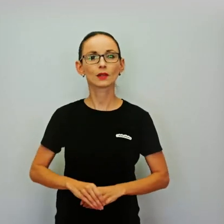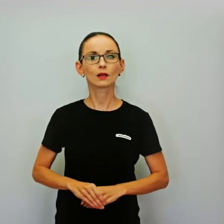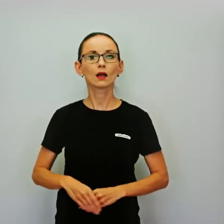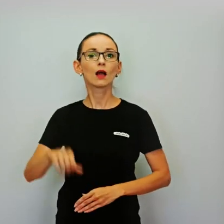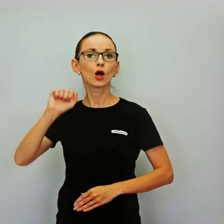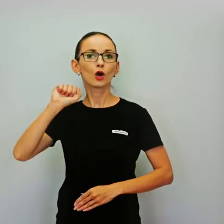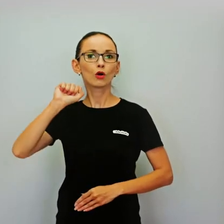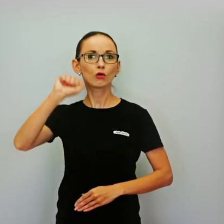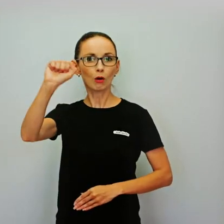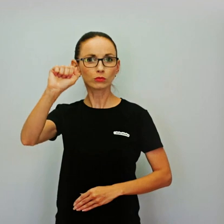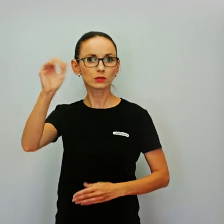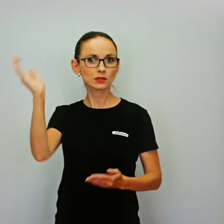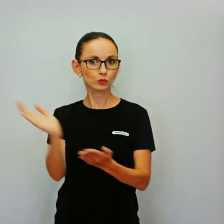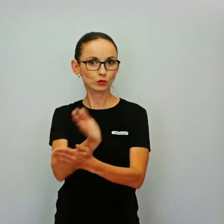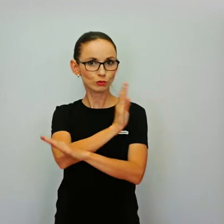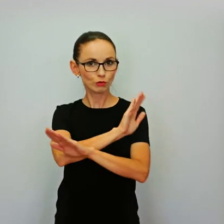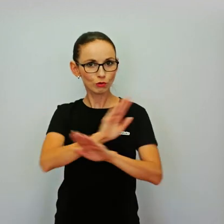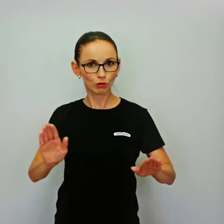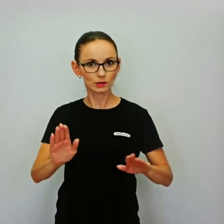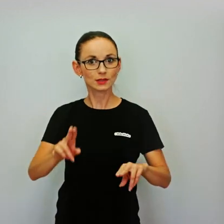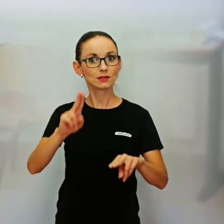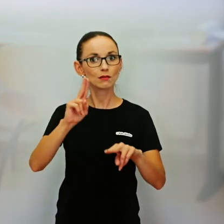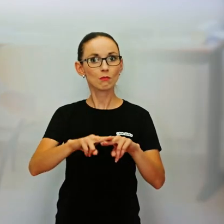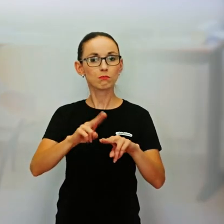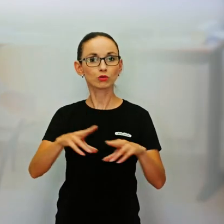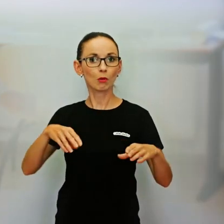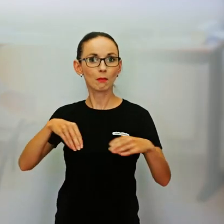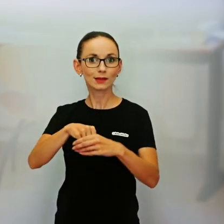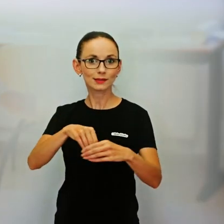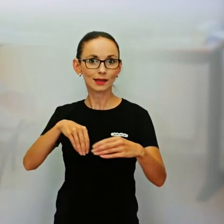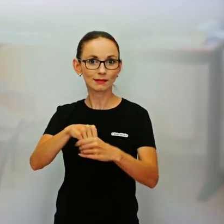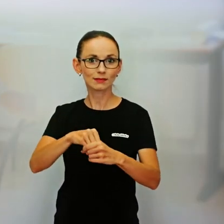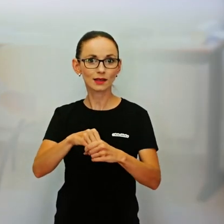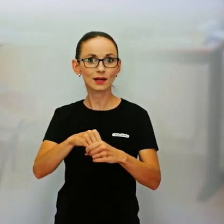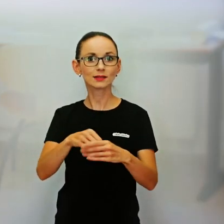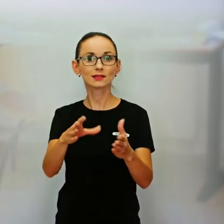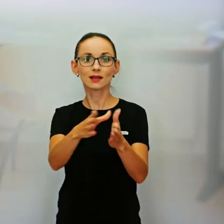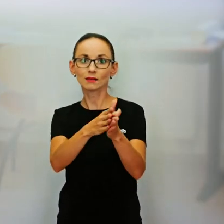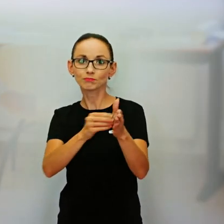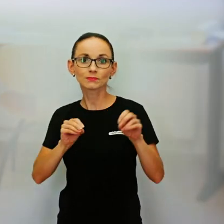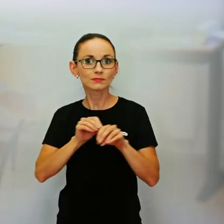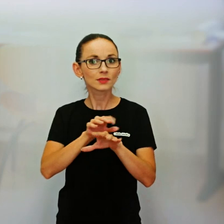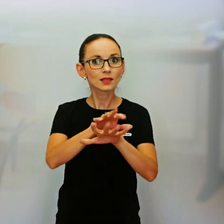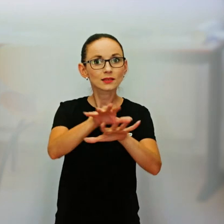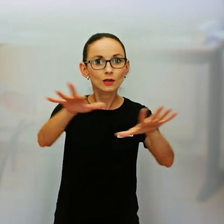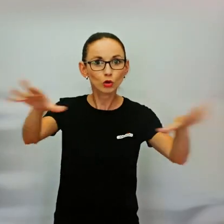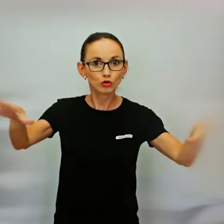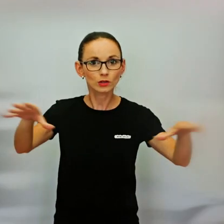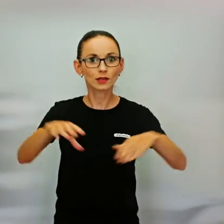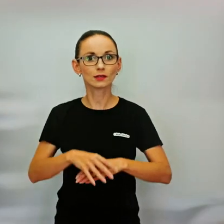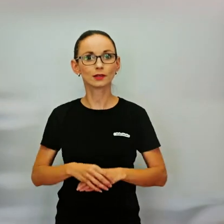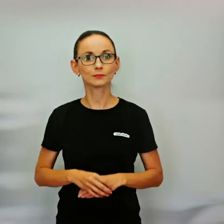spoločnosti a teda aj dočít do bežných základných škôl. Školská asistentka Máša mi o nej povedala viac.